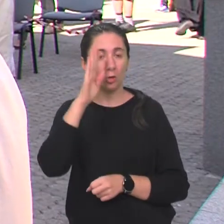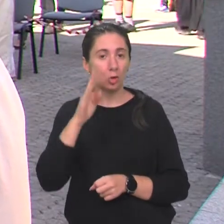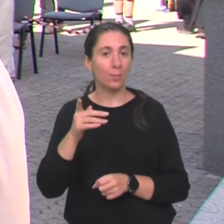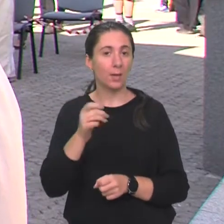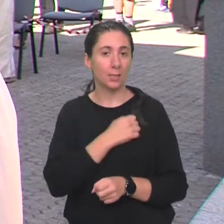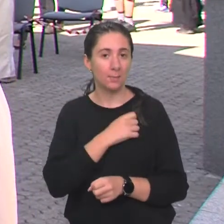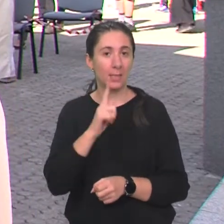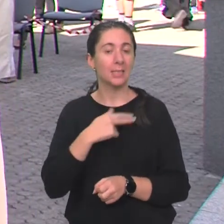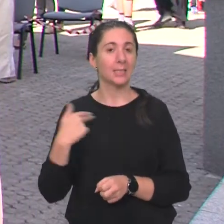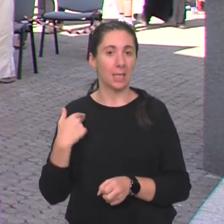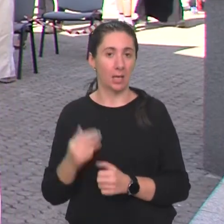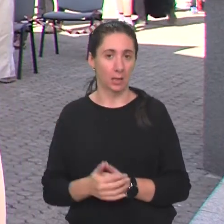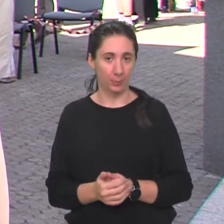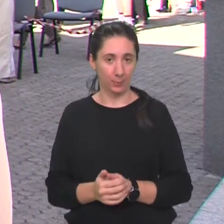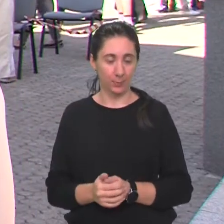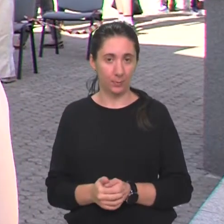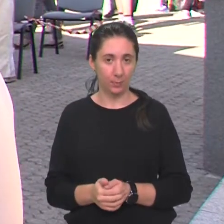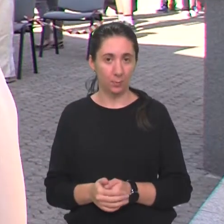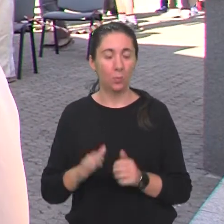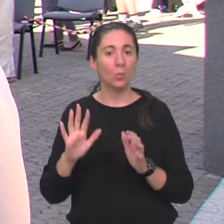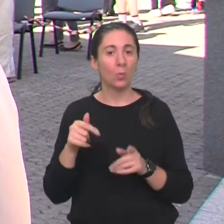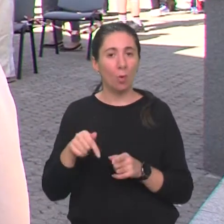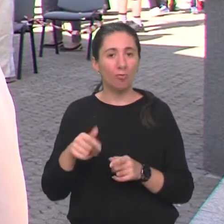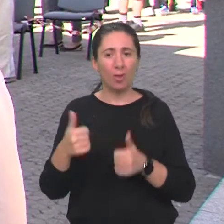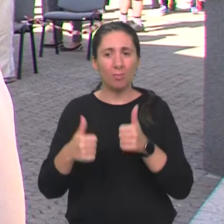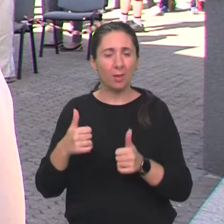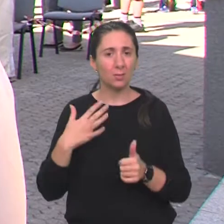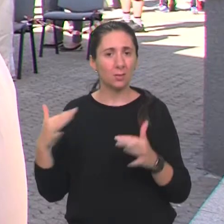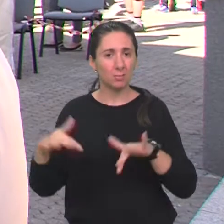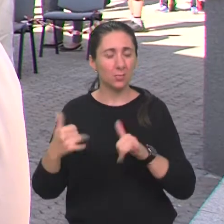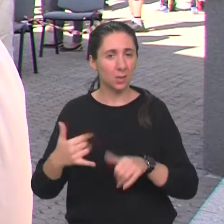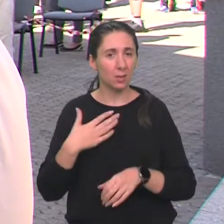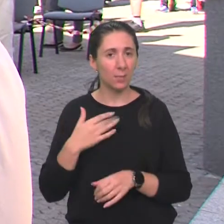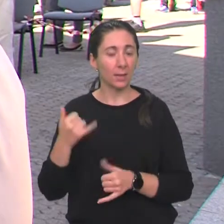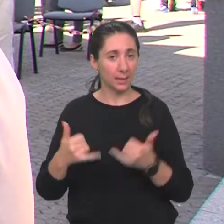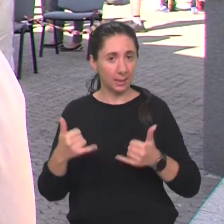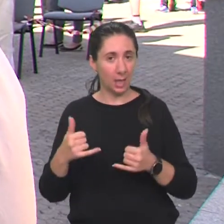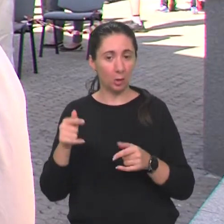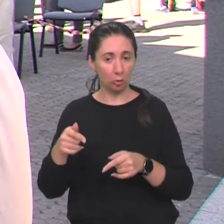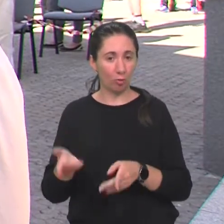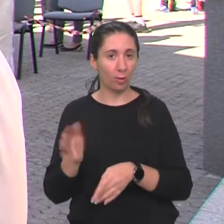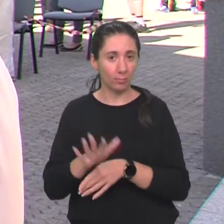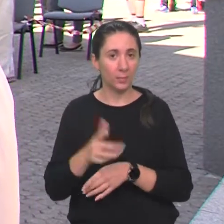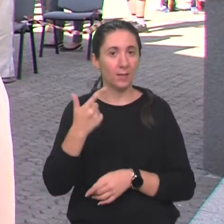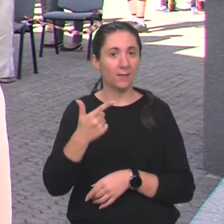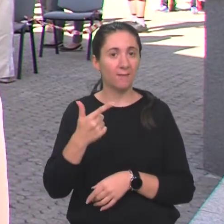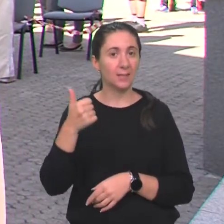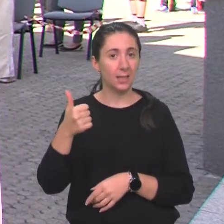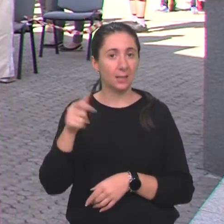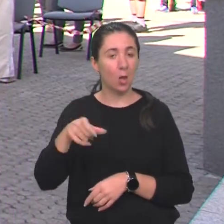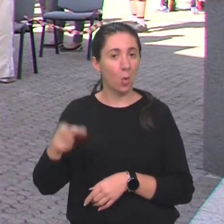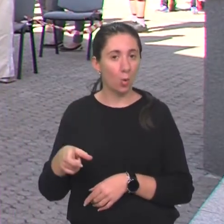Split i Zagreb. Koliko je onda ovdje natjecatelja možemo reći? Danas će ovdje pristupiti 21